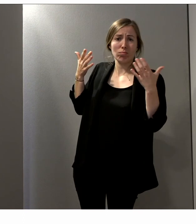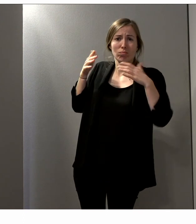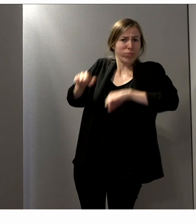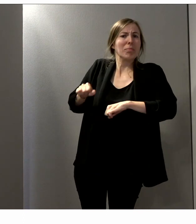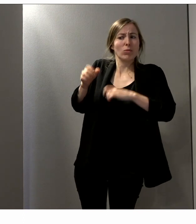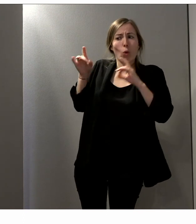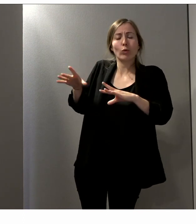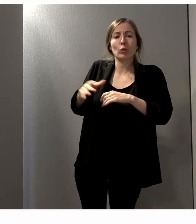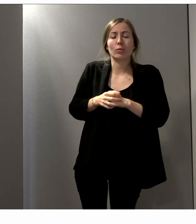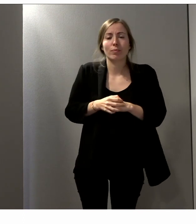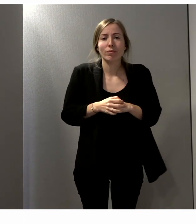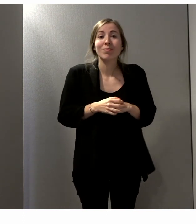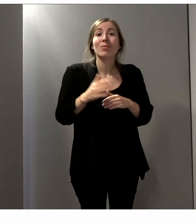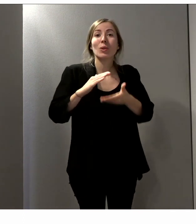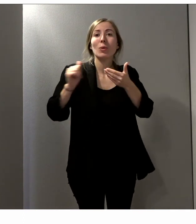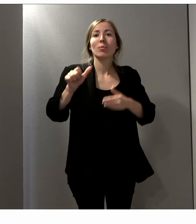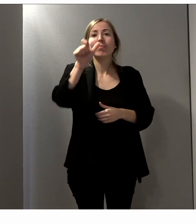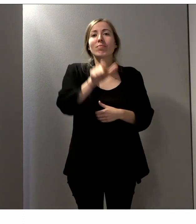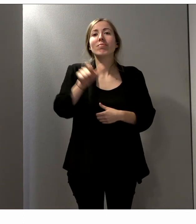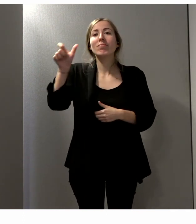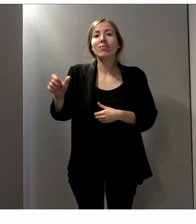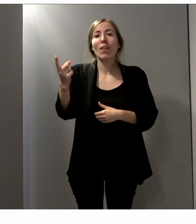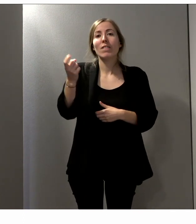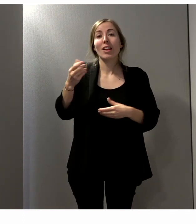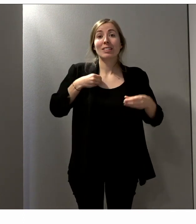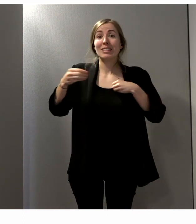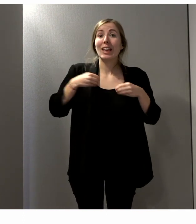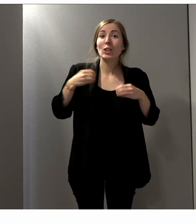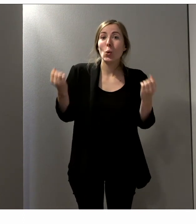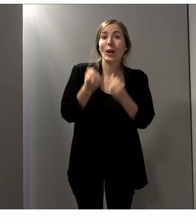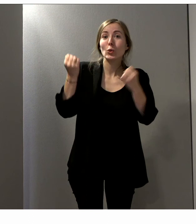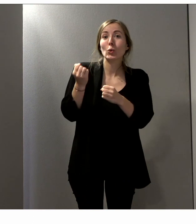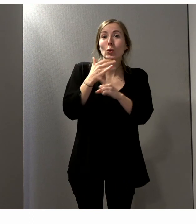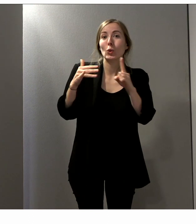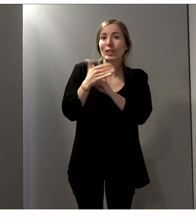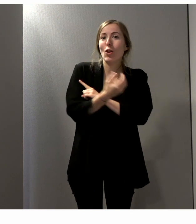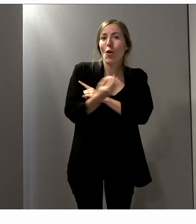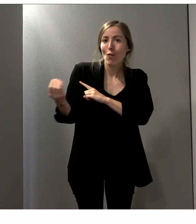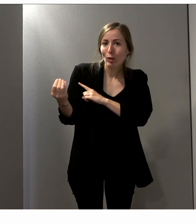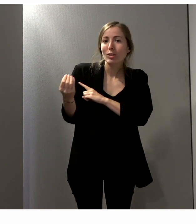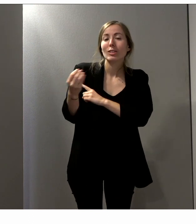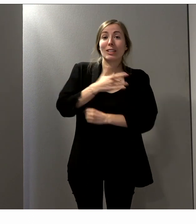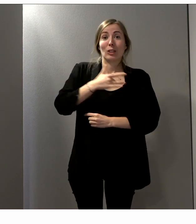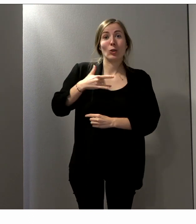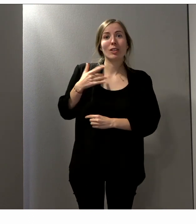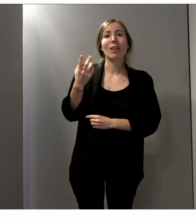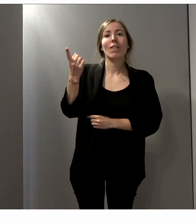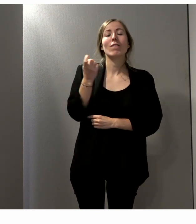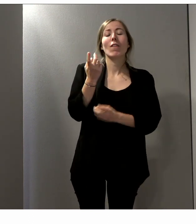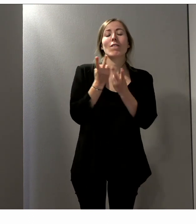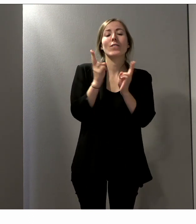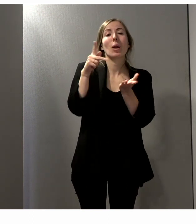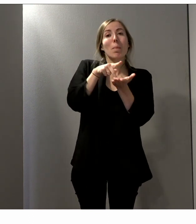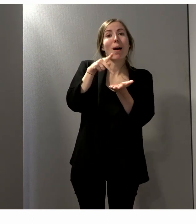Pandari et Anne Catrou de la Direction de l'Action sociale de l'enfance et de la santé de la ville de Paris pour nous